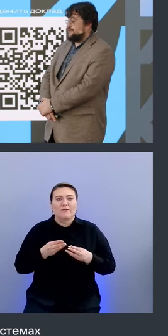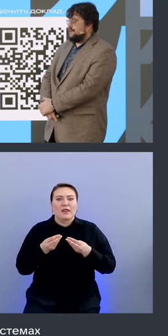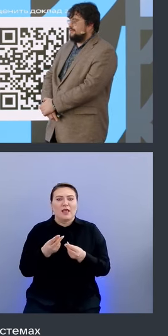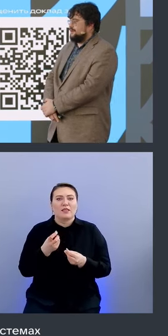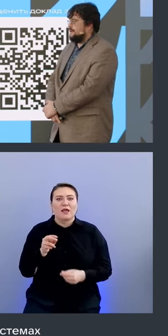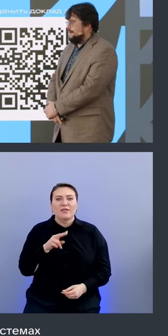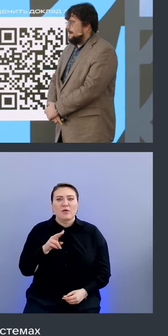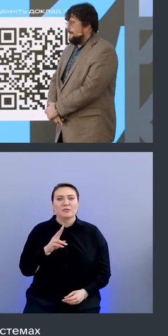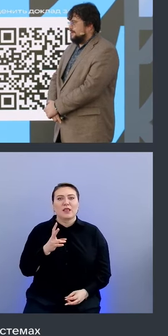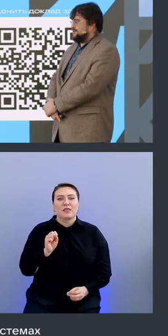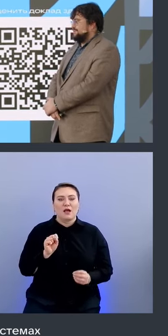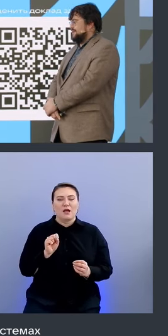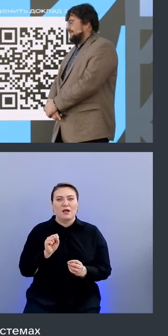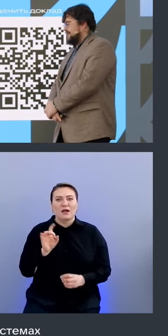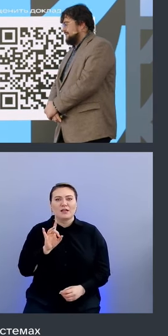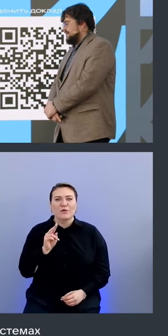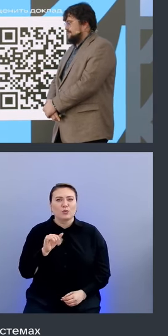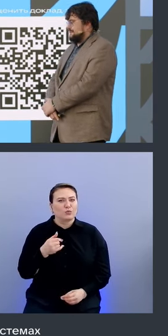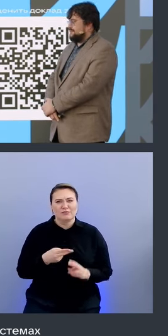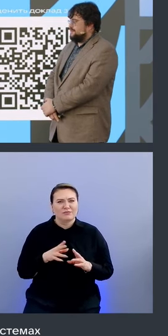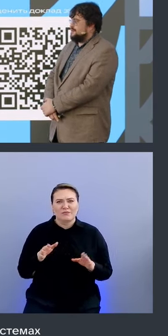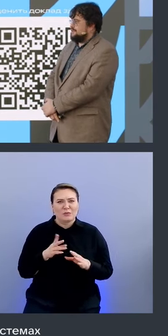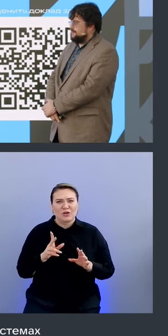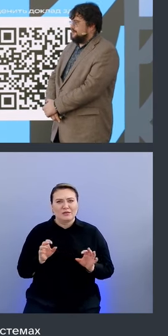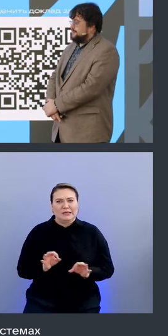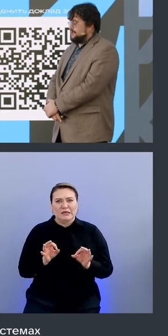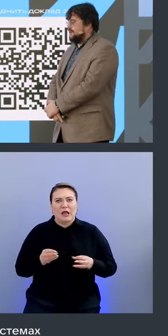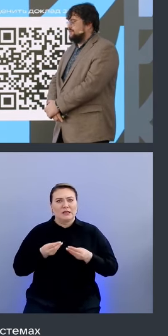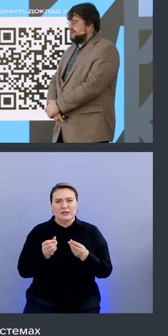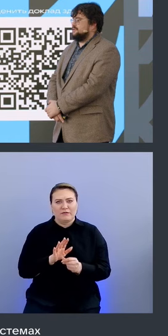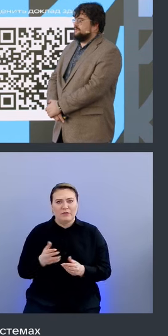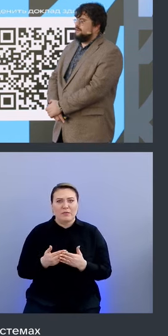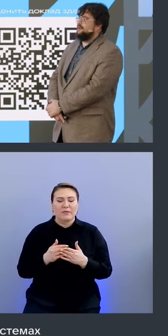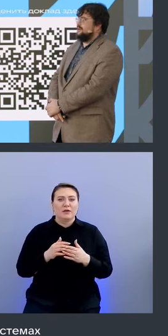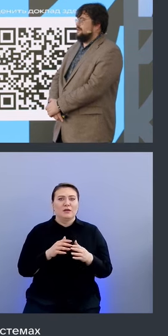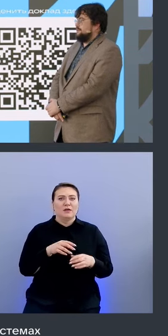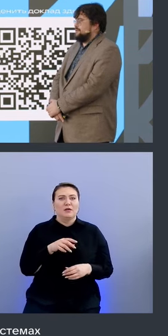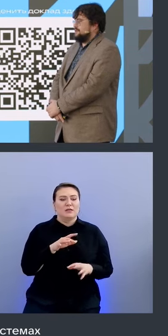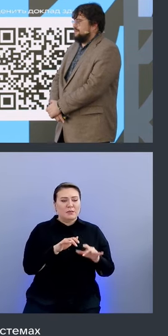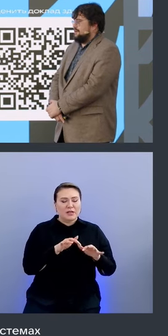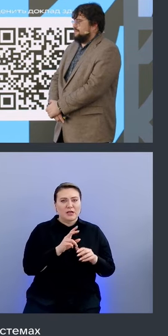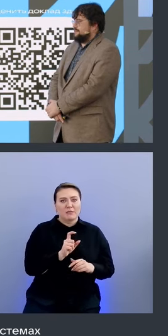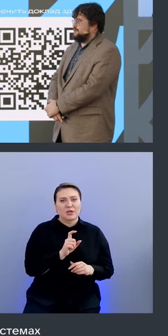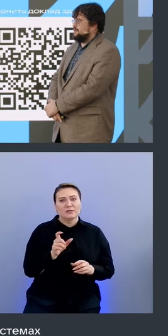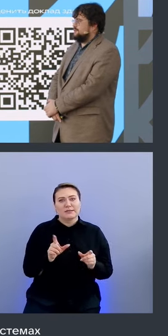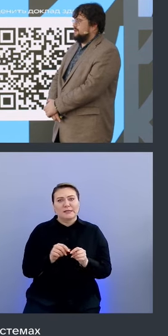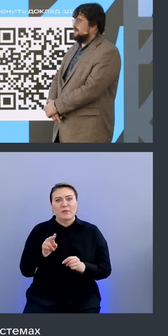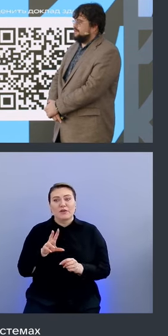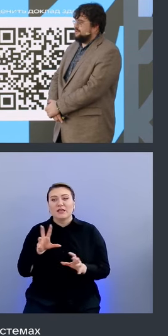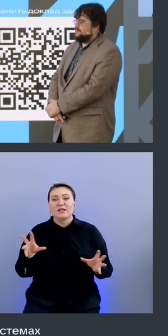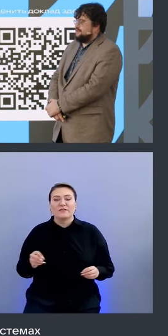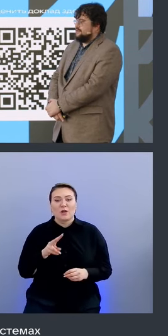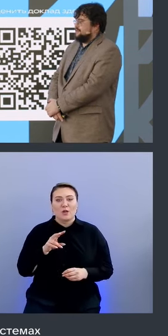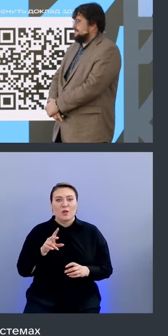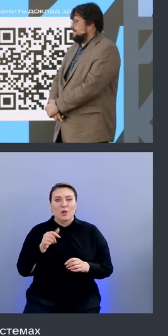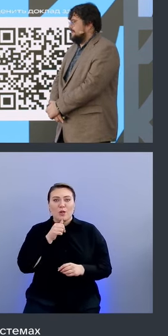развертку вообще никак не влияет потому что мы один раз там грубо говоря задеплоили написали хамчарль задеплоили и просто собираем все логи в себя